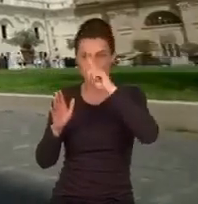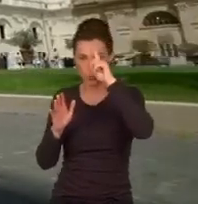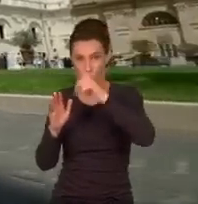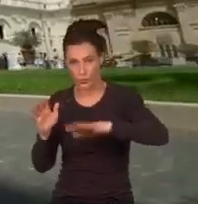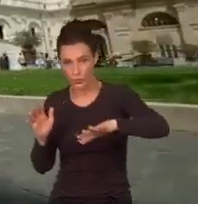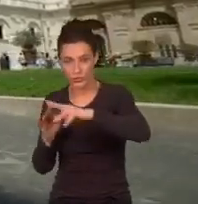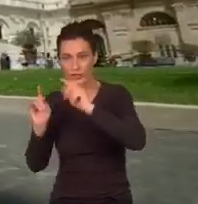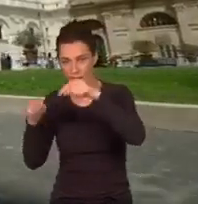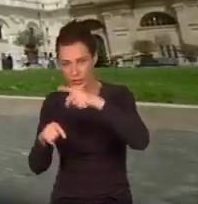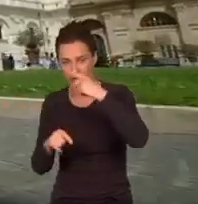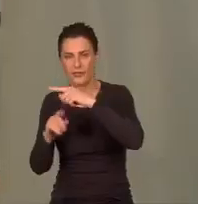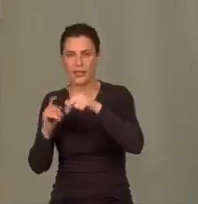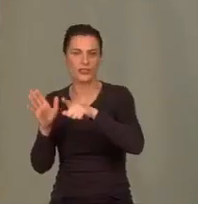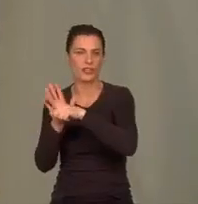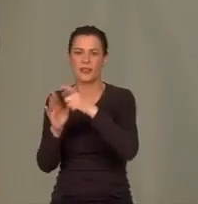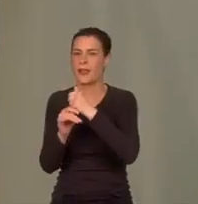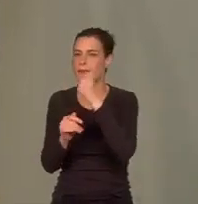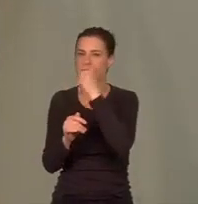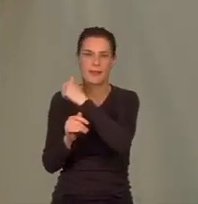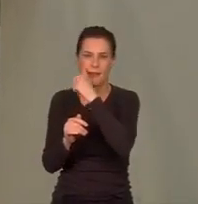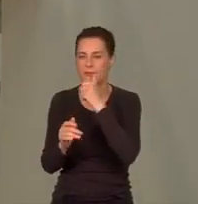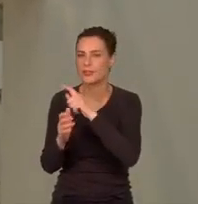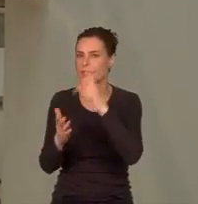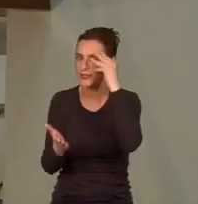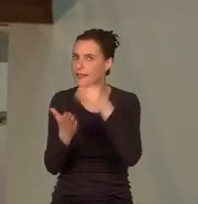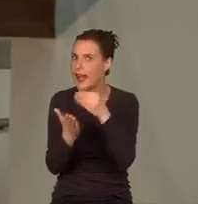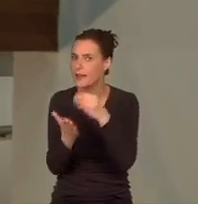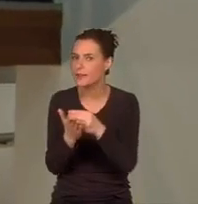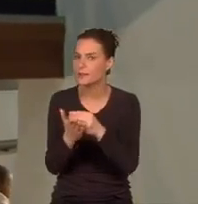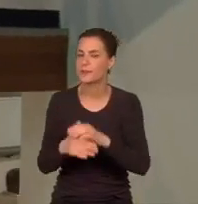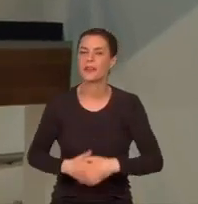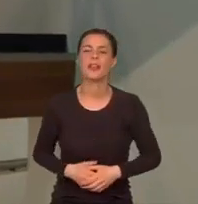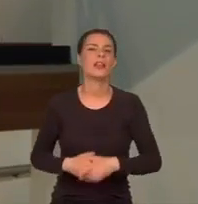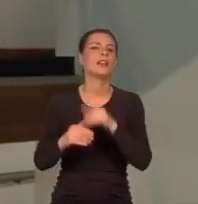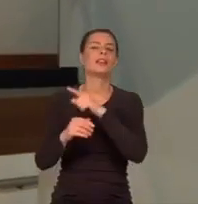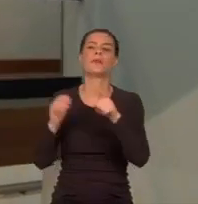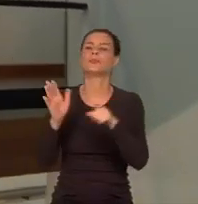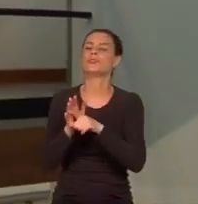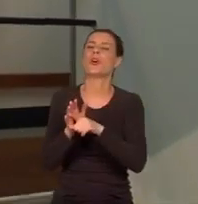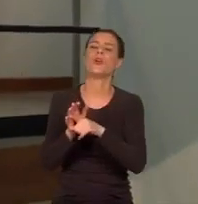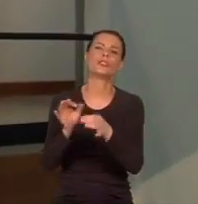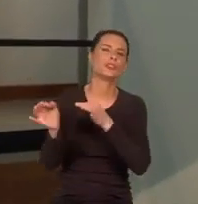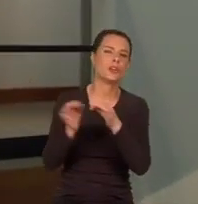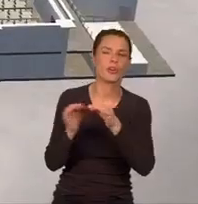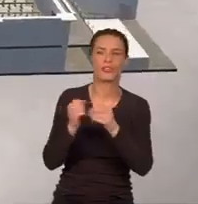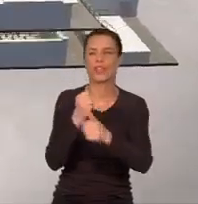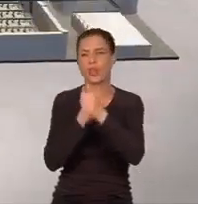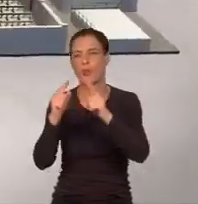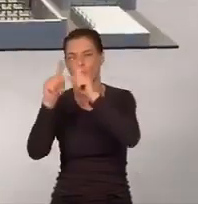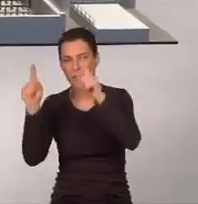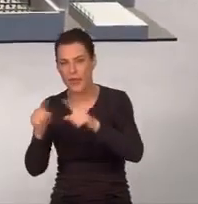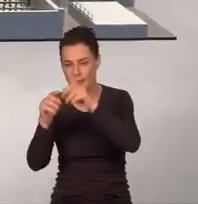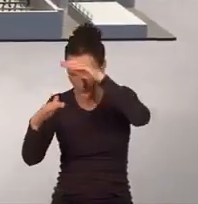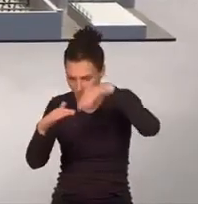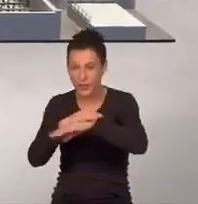Muzea Watykańskie kryje się zaskakujący skarb. Tony historycznych dokumentów w betonowym schronie o